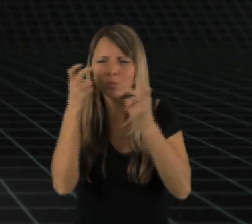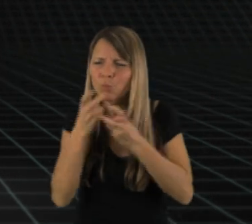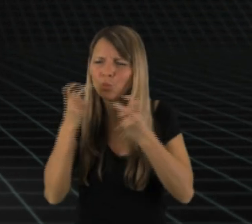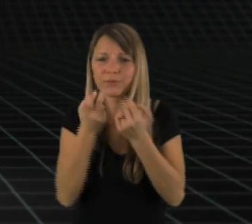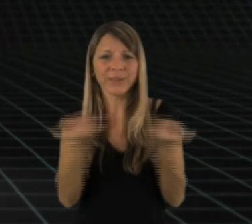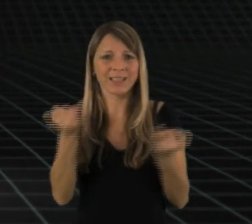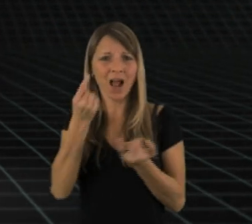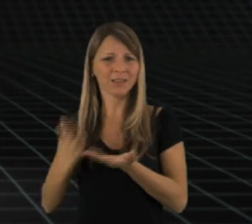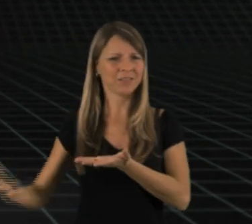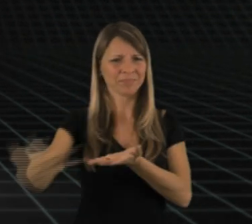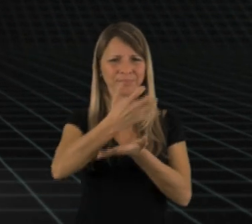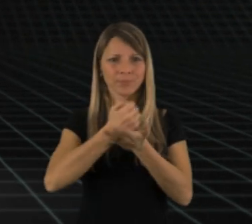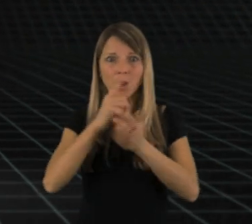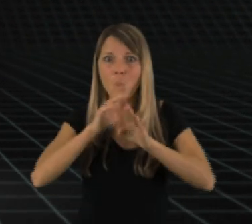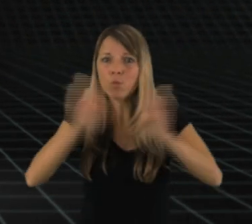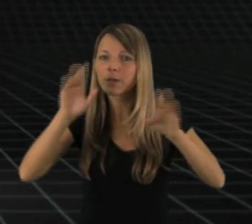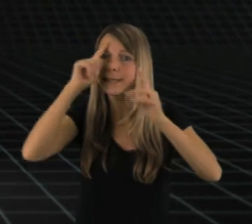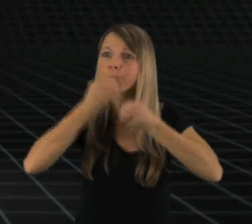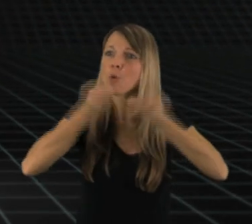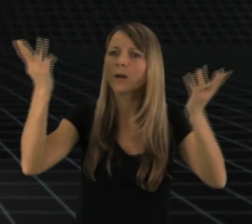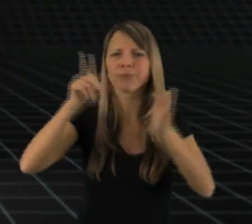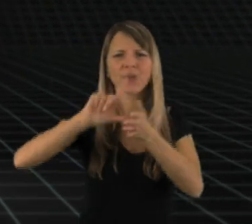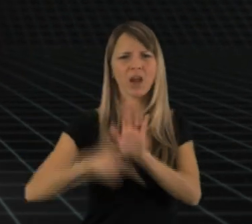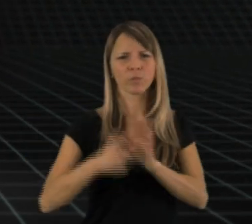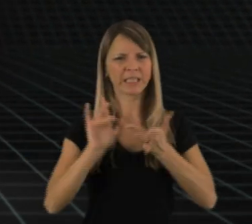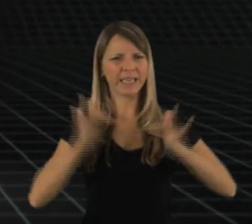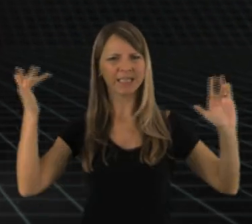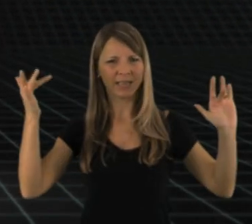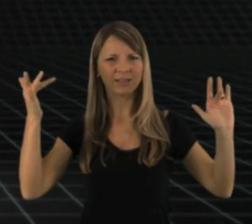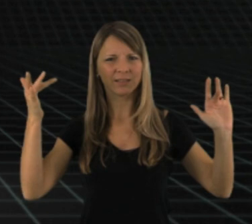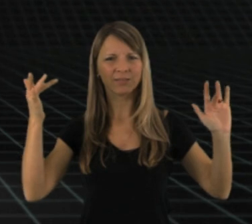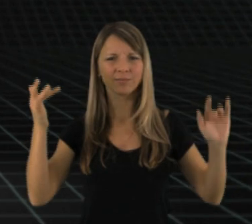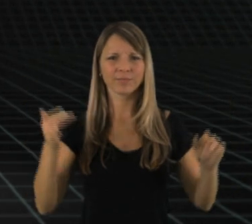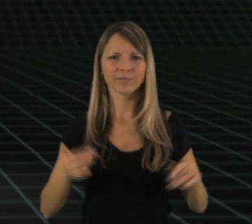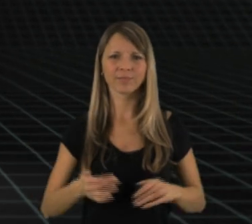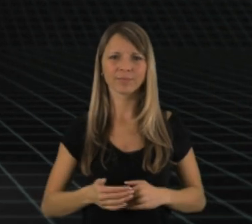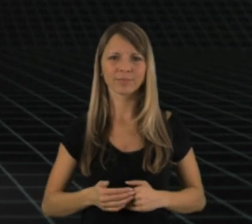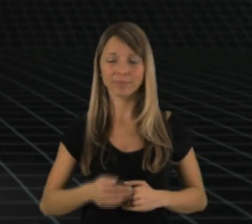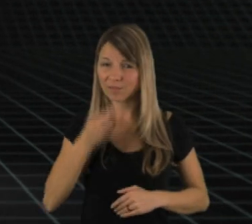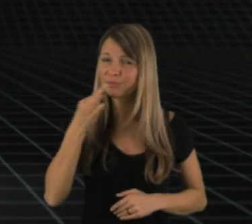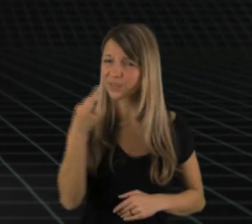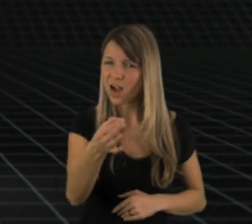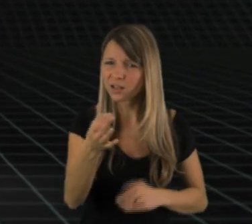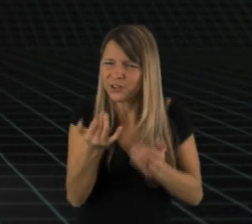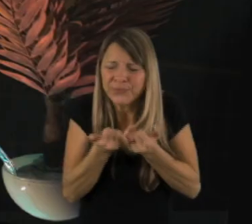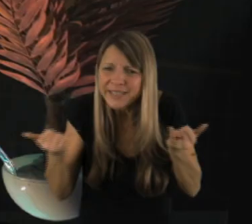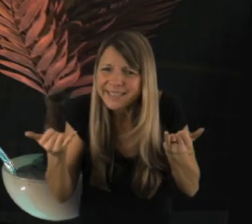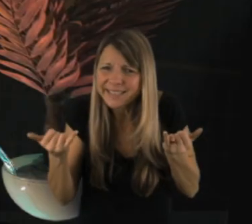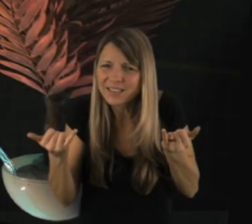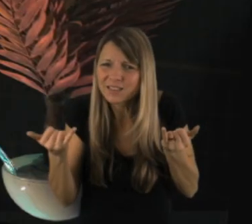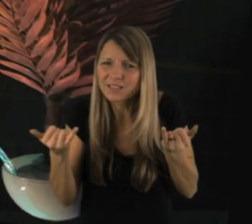Möglichkeit, wie im Netz Geld verdient werden kann, ohne dass der freie Fluss der Informationen gestört wird. Die Frage ist nur wie.